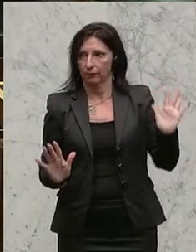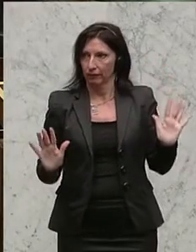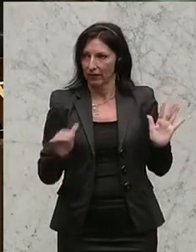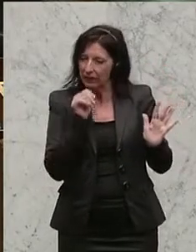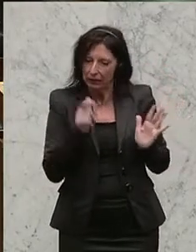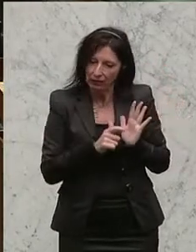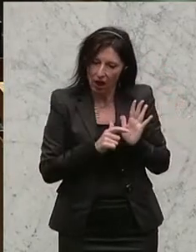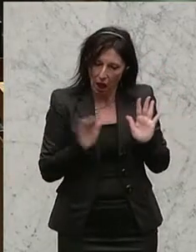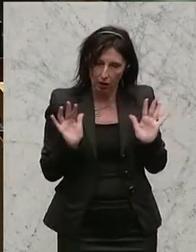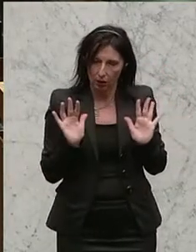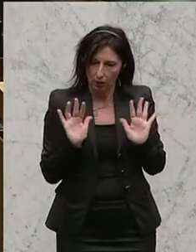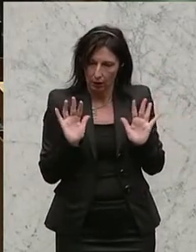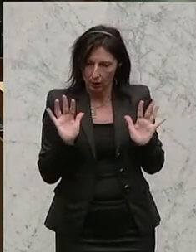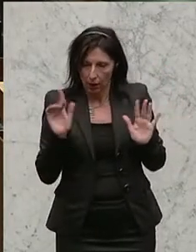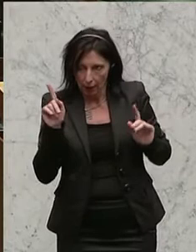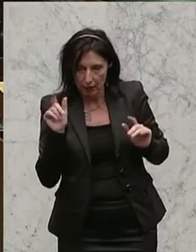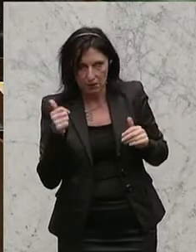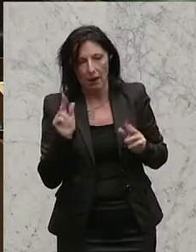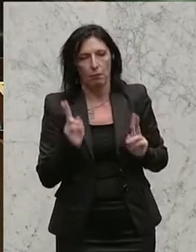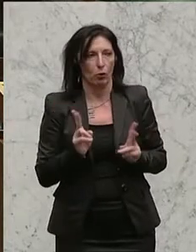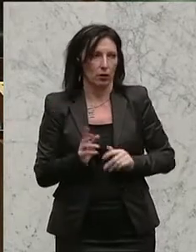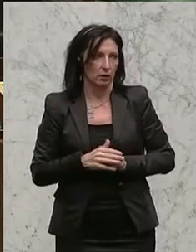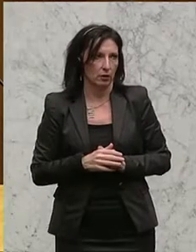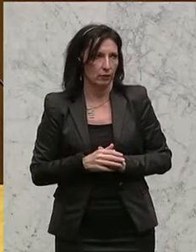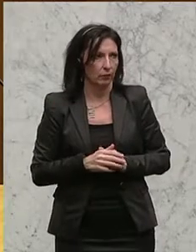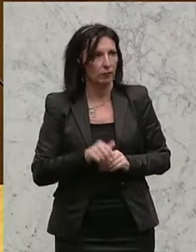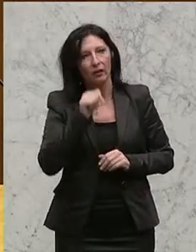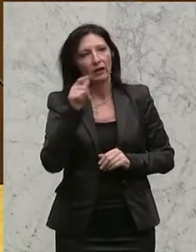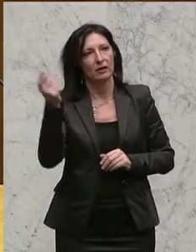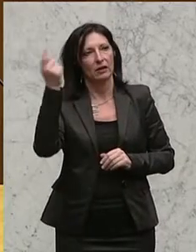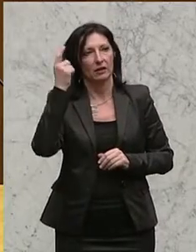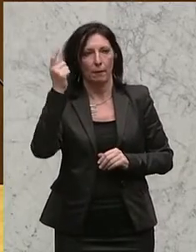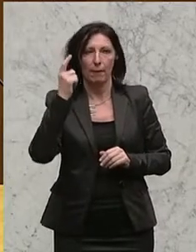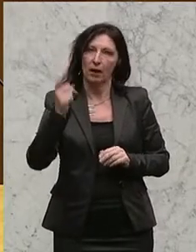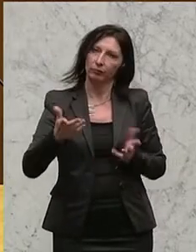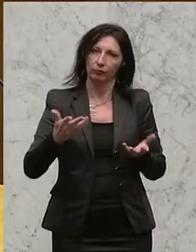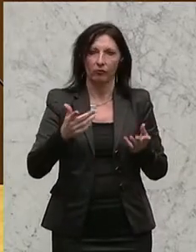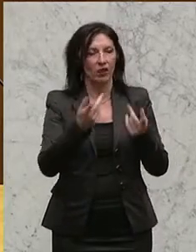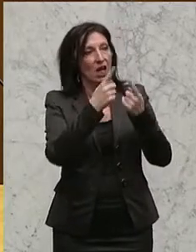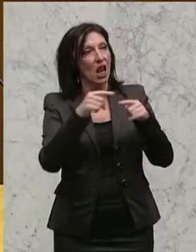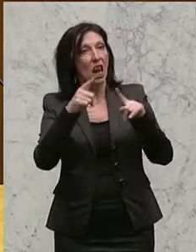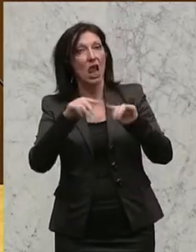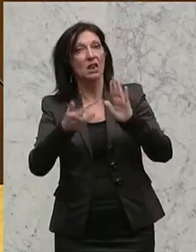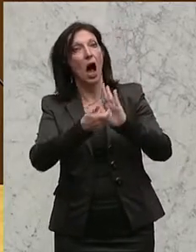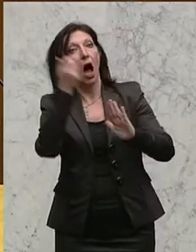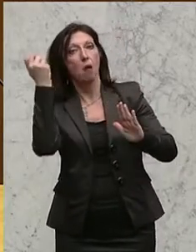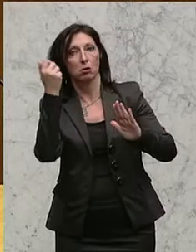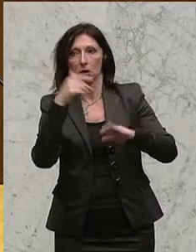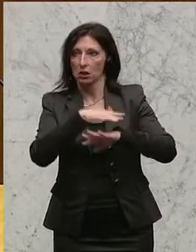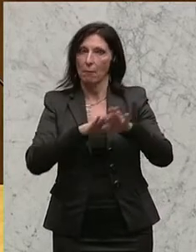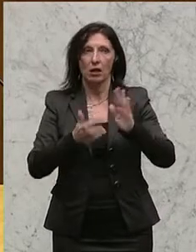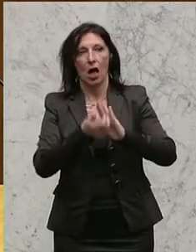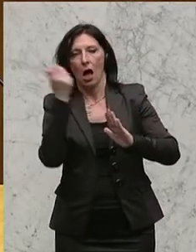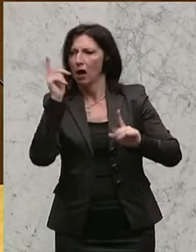das verlange. Aber das wäre eine Möglichkeit und das heißt nicht, dass wir die Länder und die Gemeinden abschaffen wollen, sondern das heißt nur,